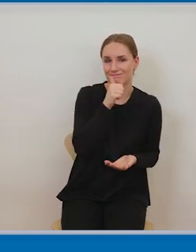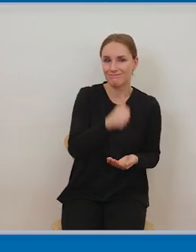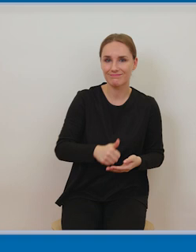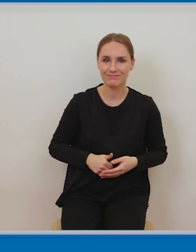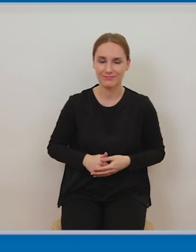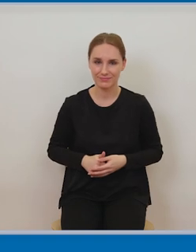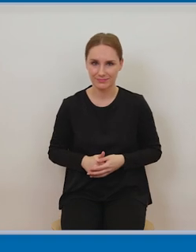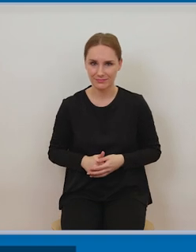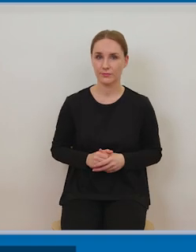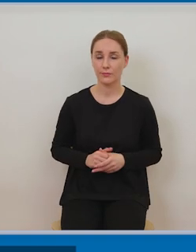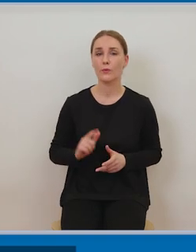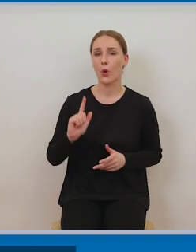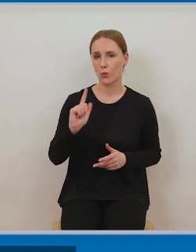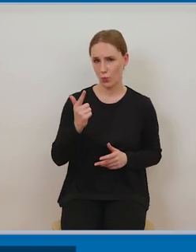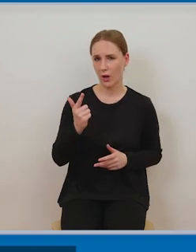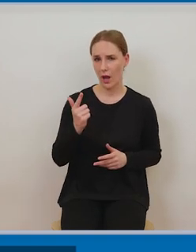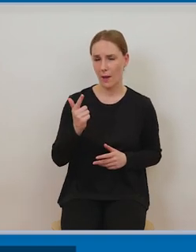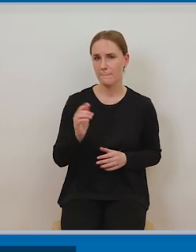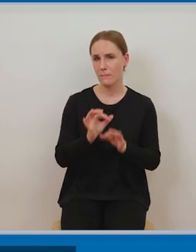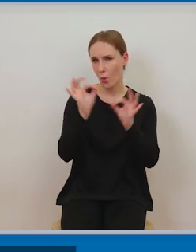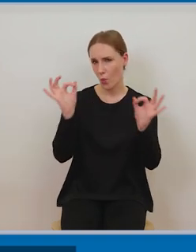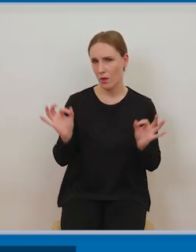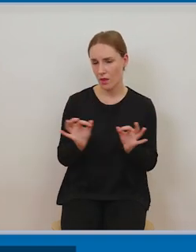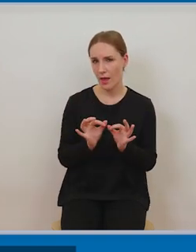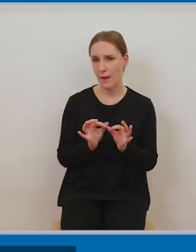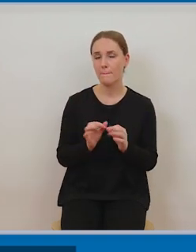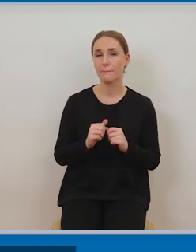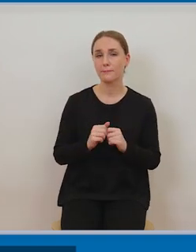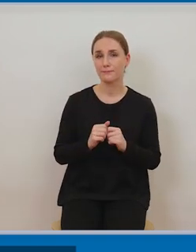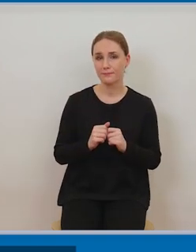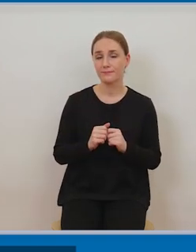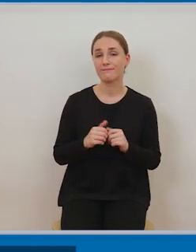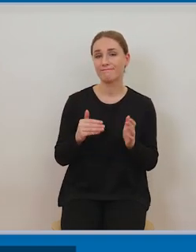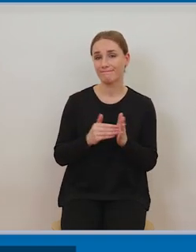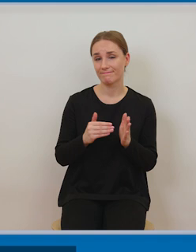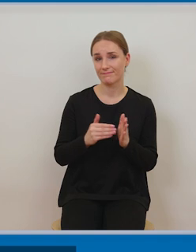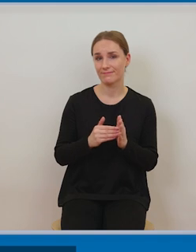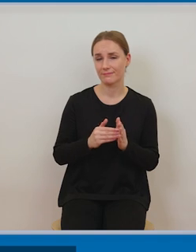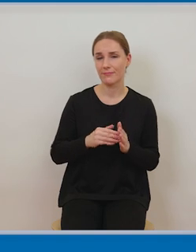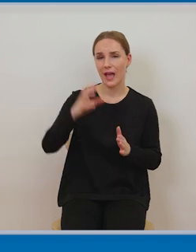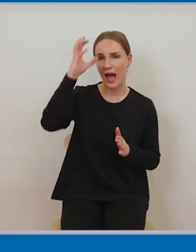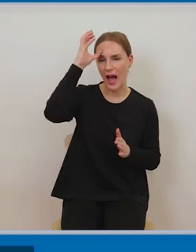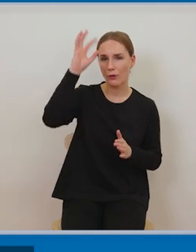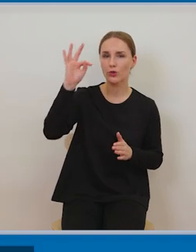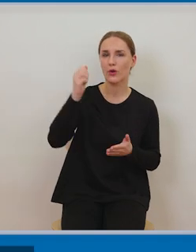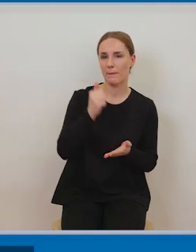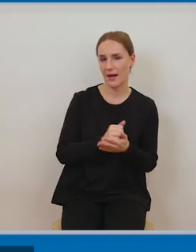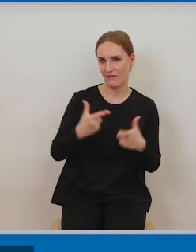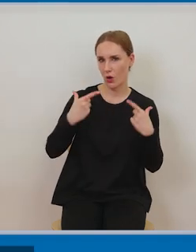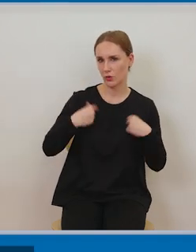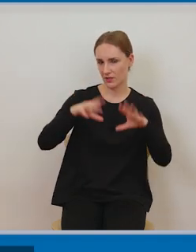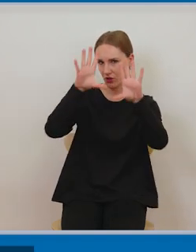warunki, natomiast warunkami bardzo charakterystycznymi dla dozwolonego użytku osobistego to jest